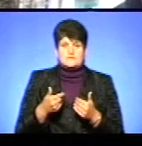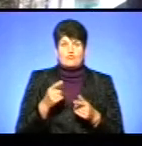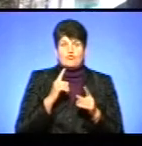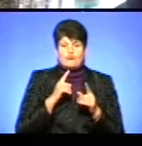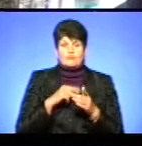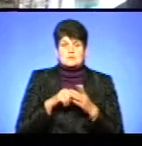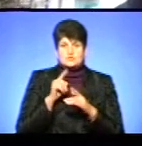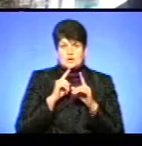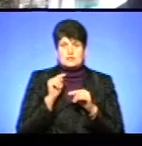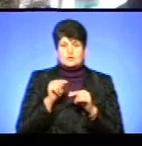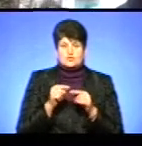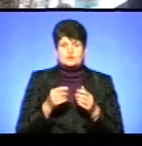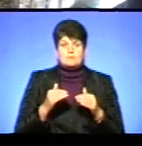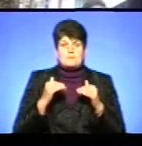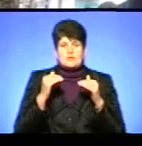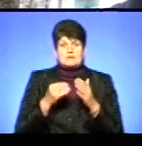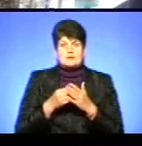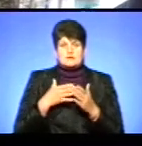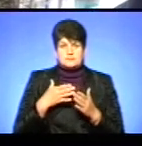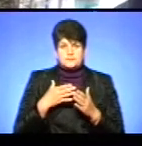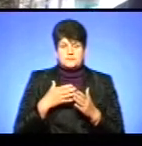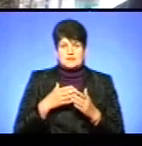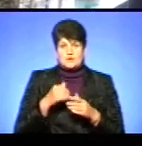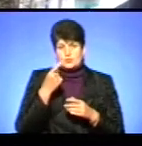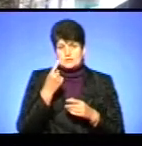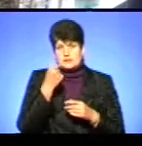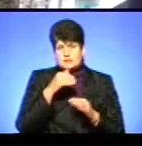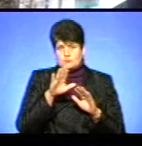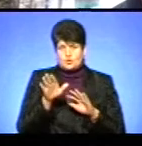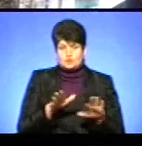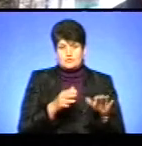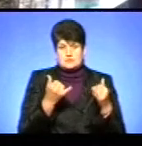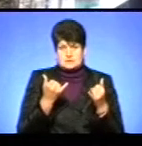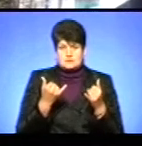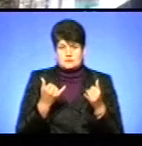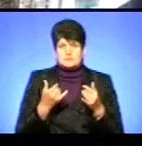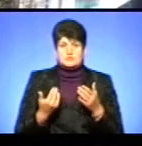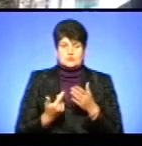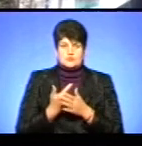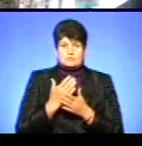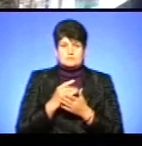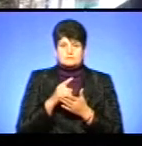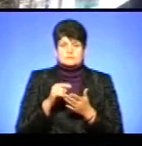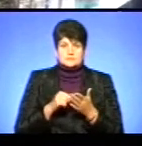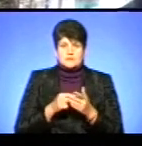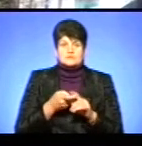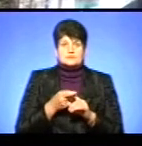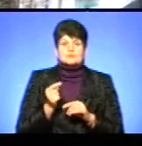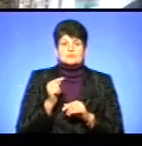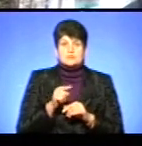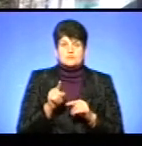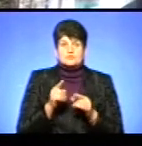міську раду для того, щоб підняти тарифи. Рік часу пройшов, і от зараз ми вплотну підійшли до того питання в зв'язку з тим, що